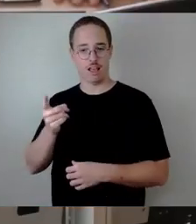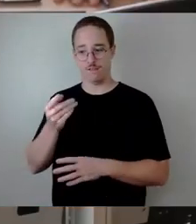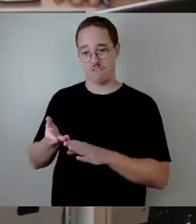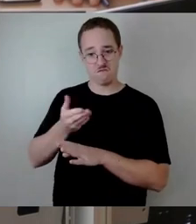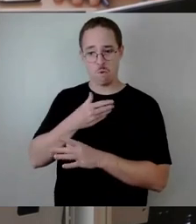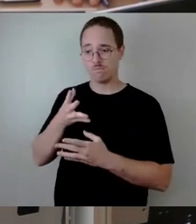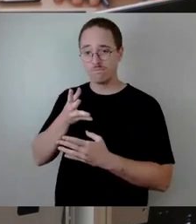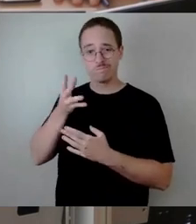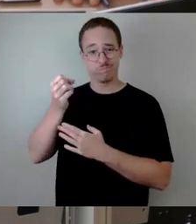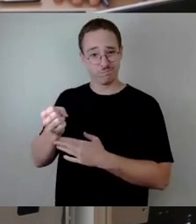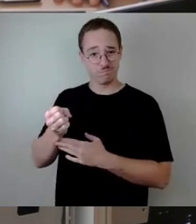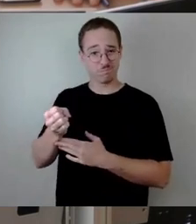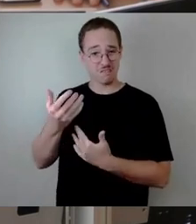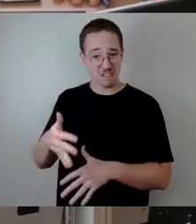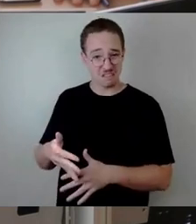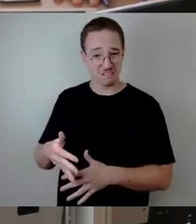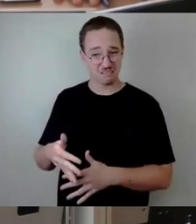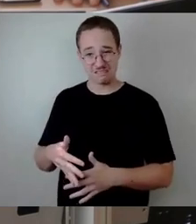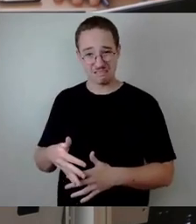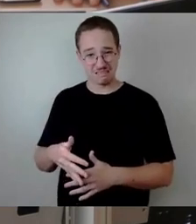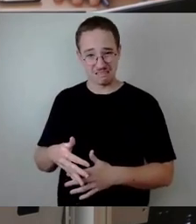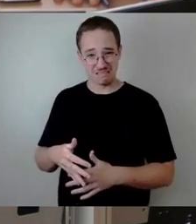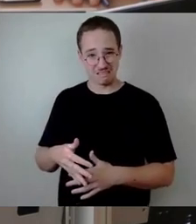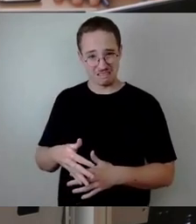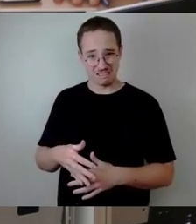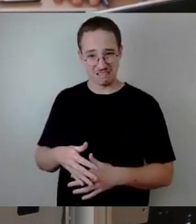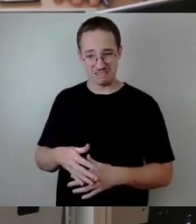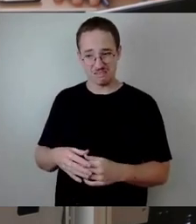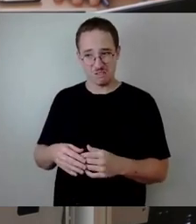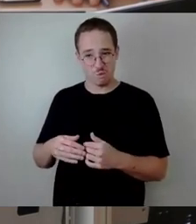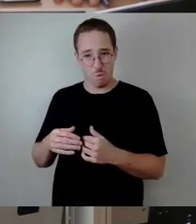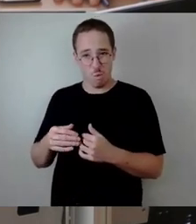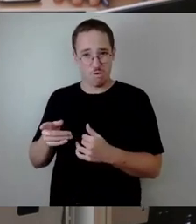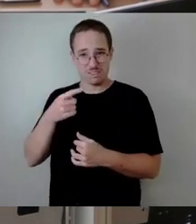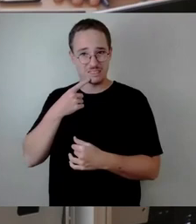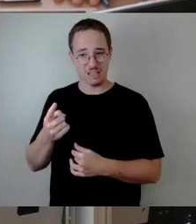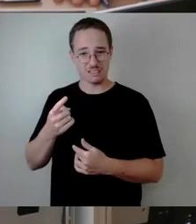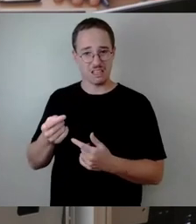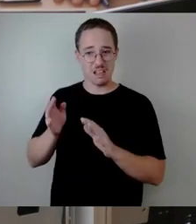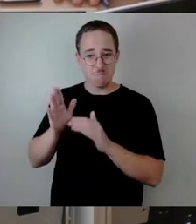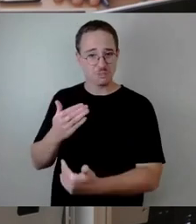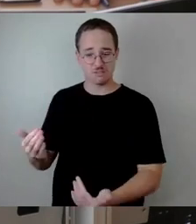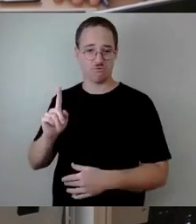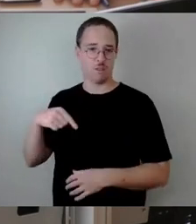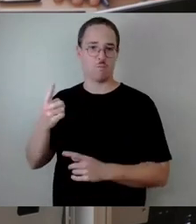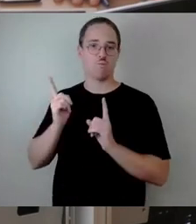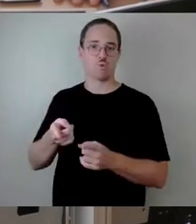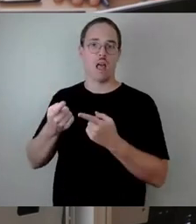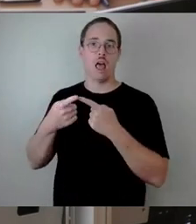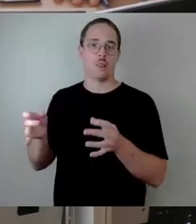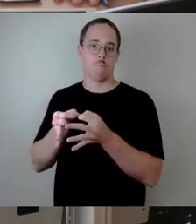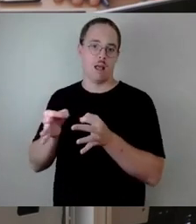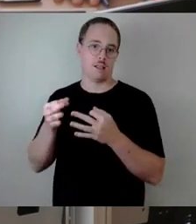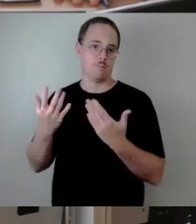dieser Brücke nicht gegeben ist, wären ganz andere Maßnahmen notwendig gewesen. Bei der Brückenprüfung unterscheidet man